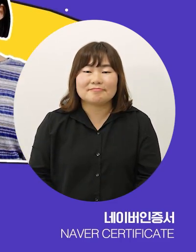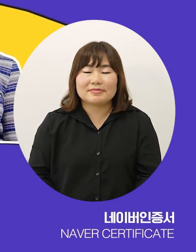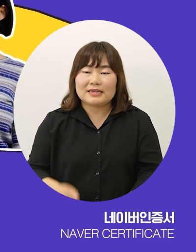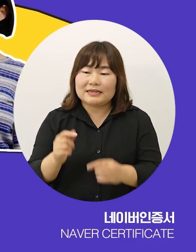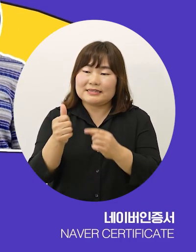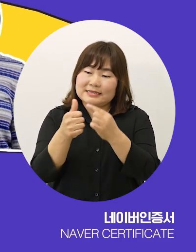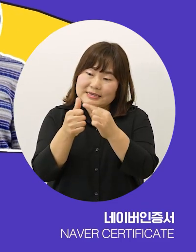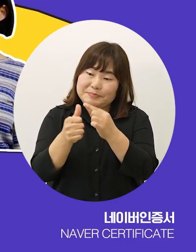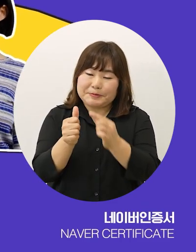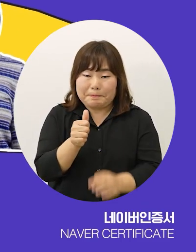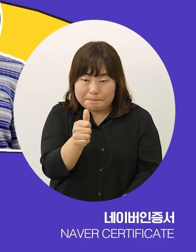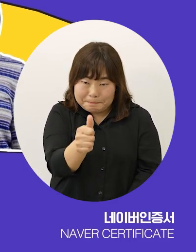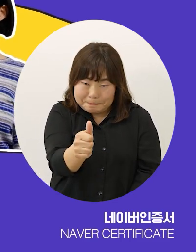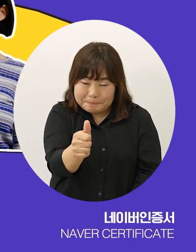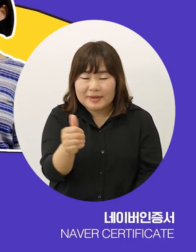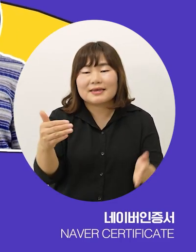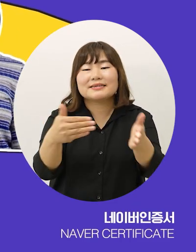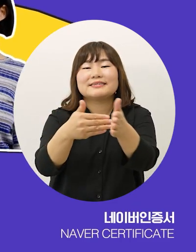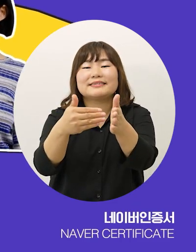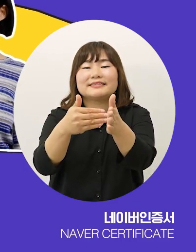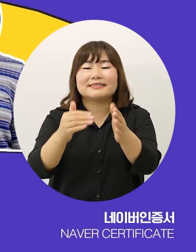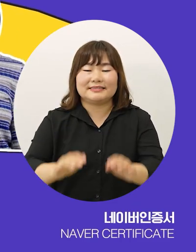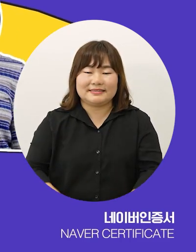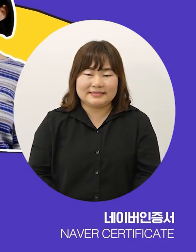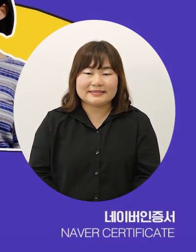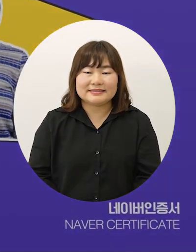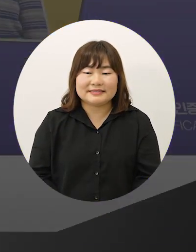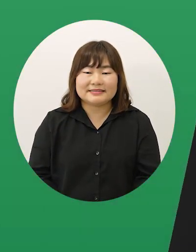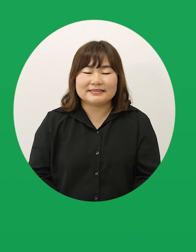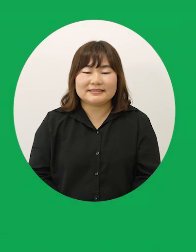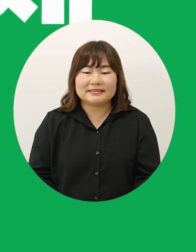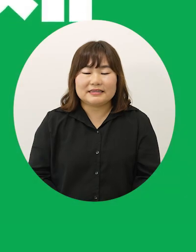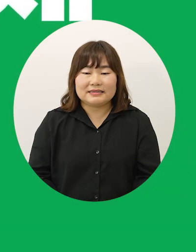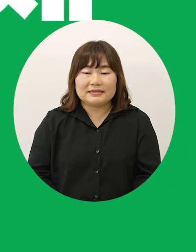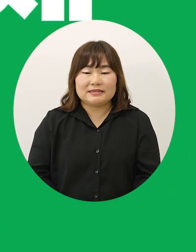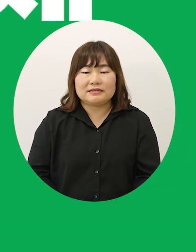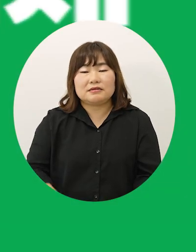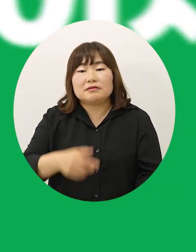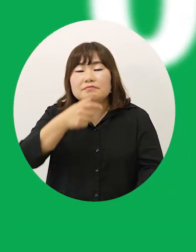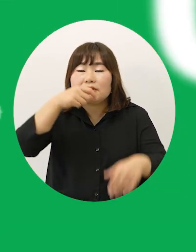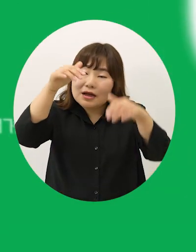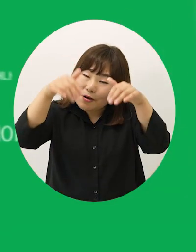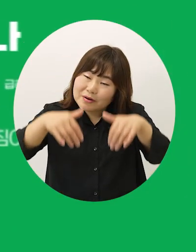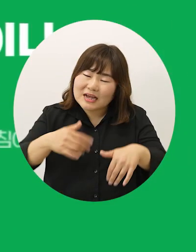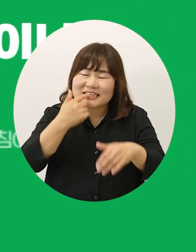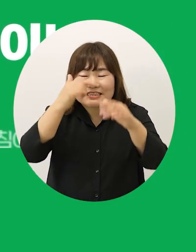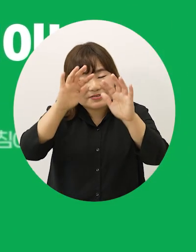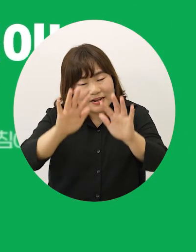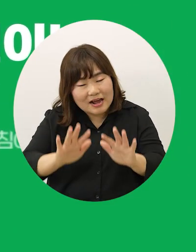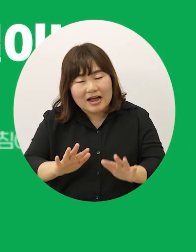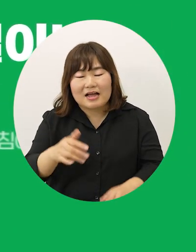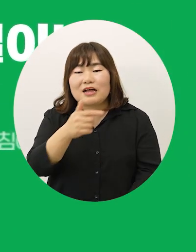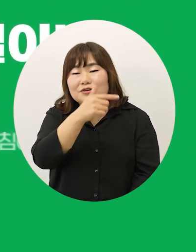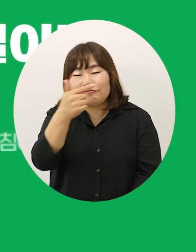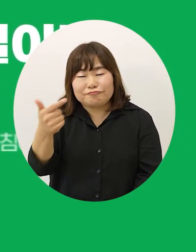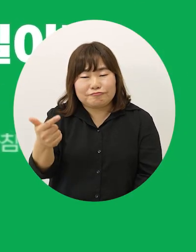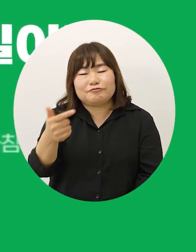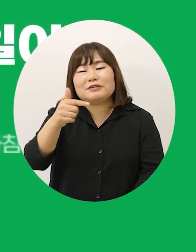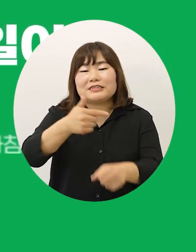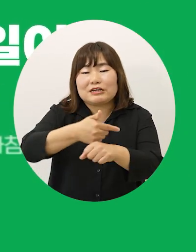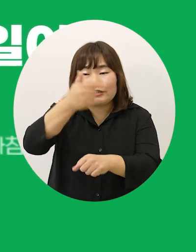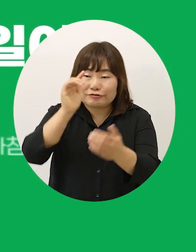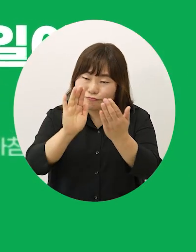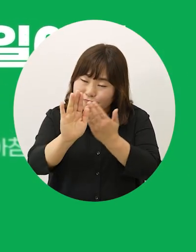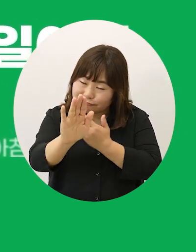지문까지 입력하면 오케이 그럼 이제 비가 오나 눈이 오나 심지어